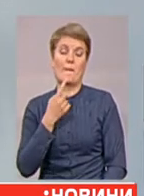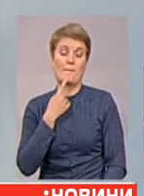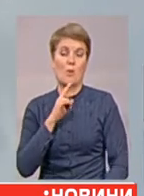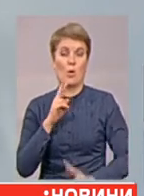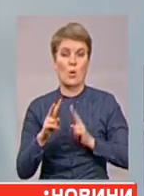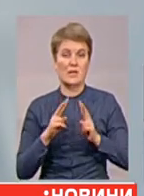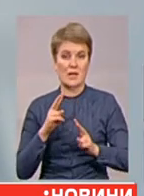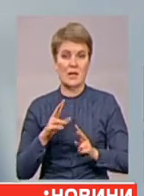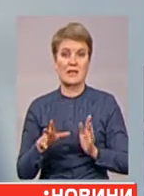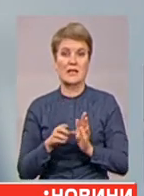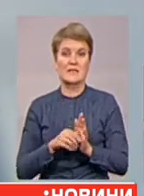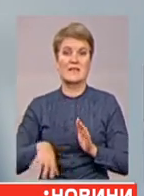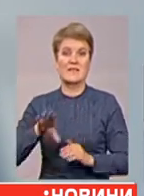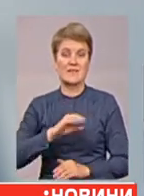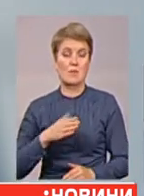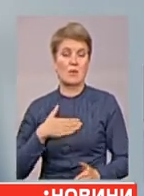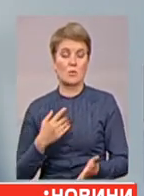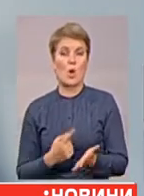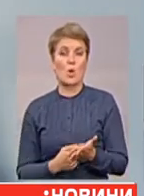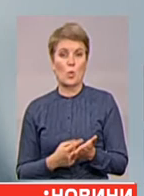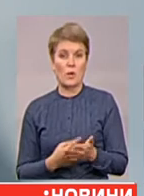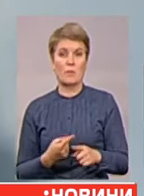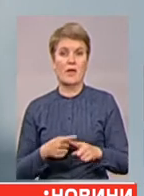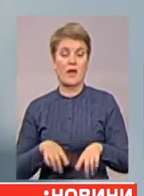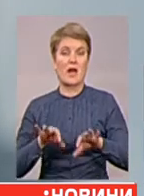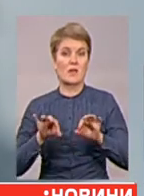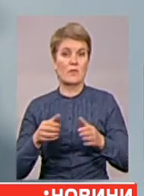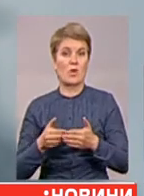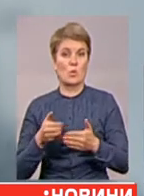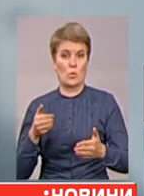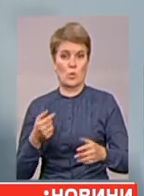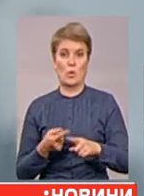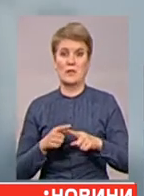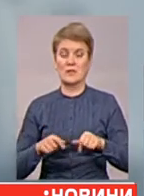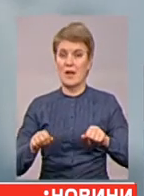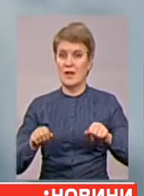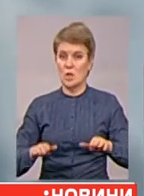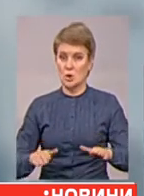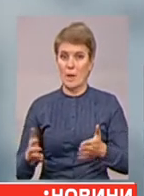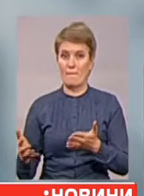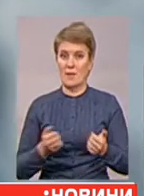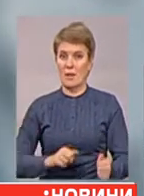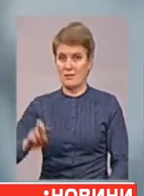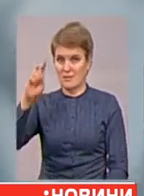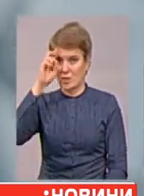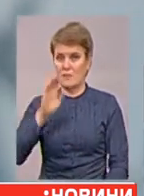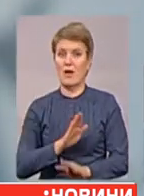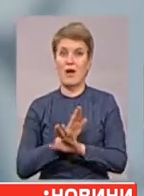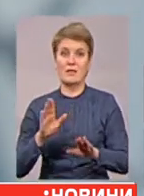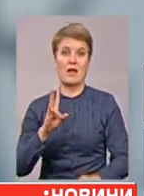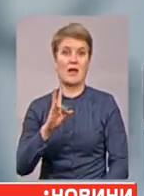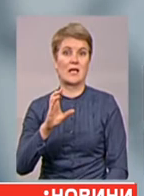оскаржити з усіма нашими аргументами, які ми наводили вже і до того. По-перше, рішення приймала держава, а не НСТУ.